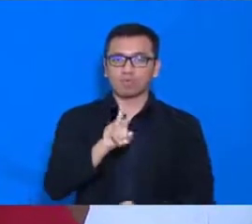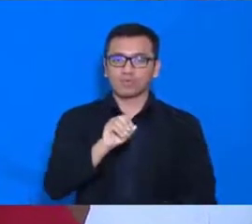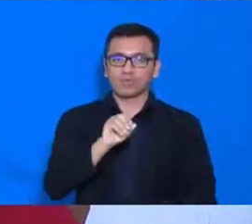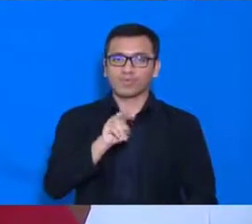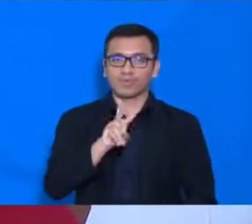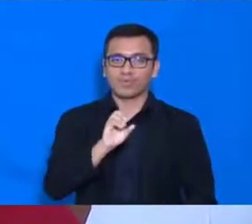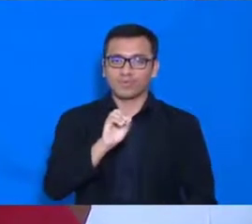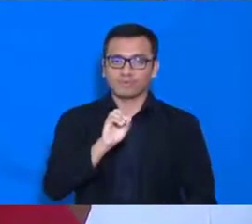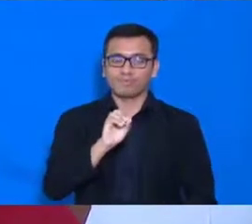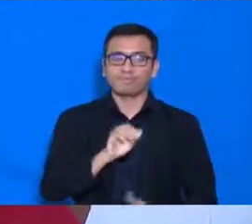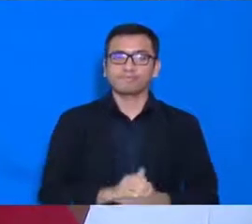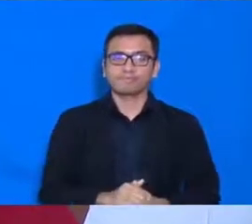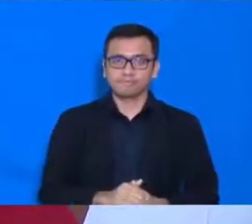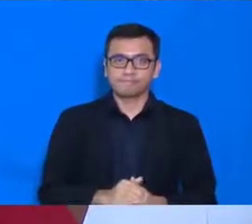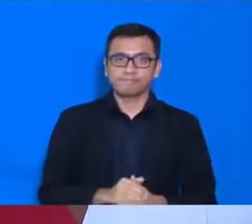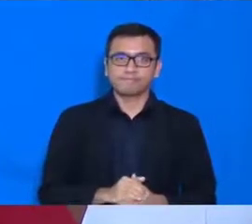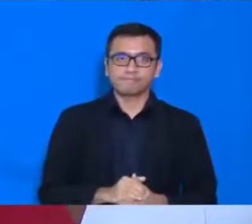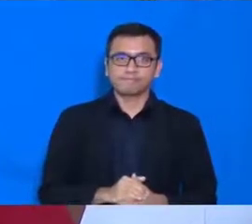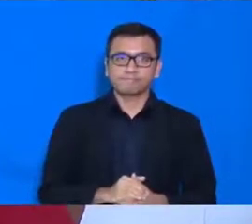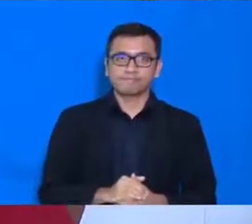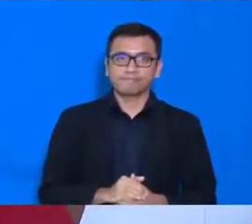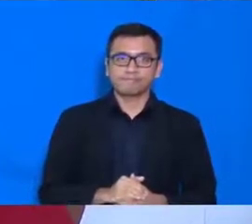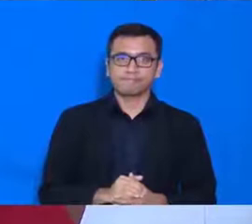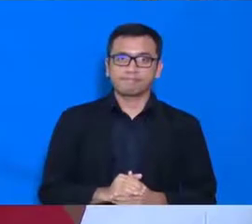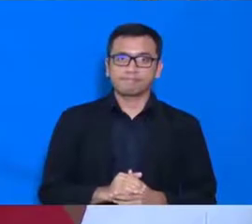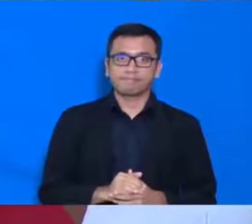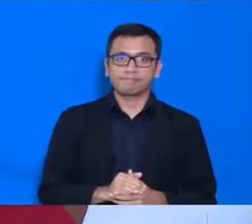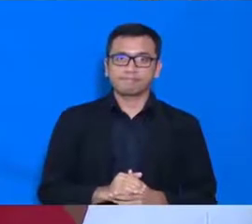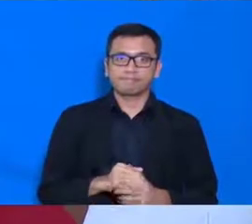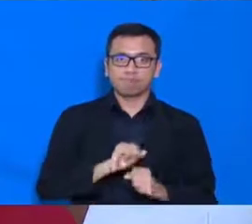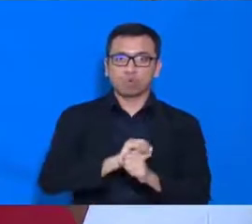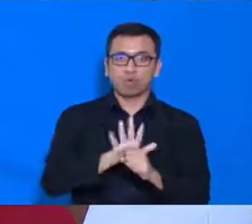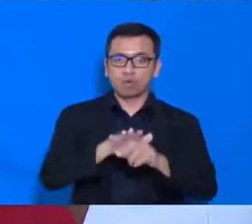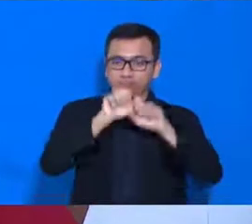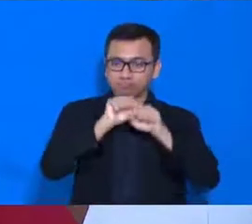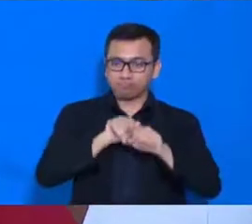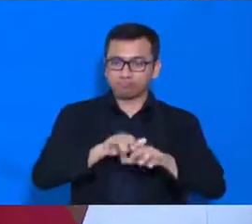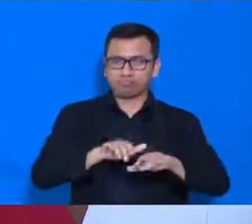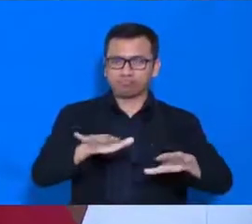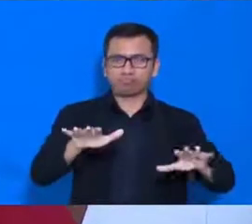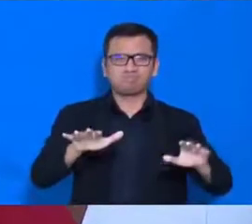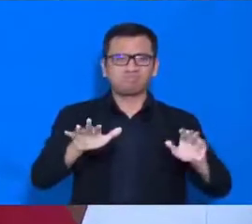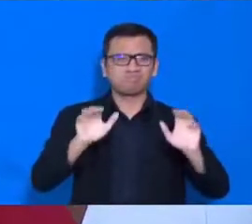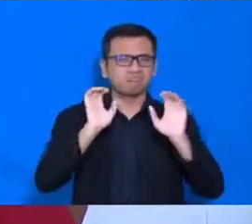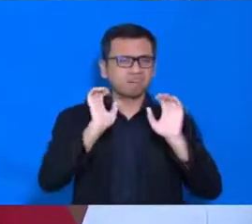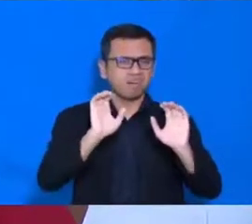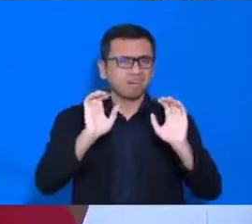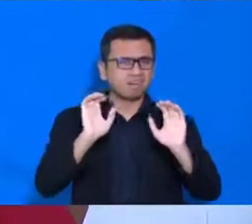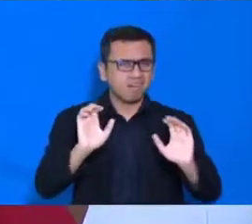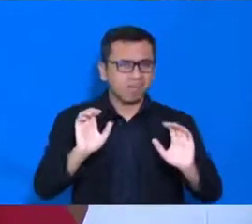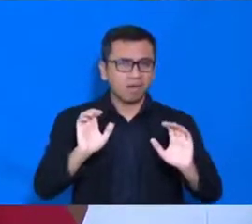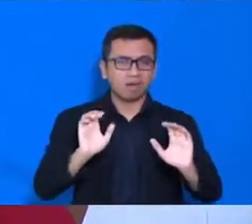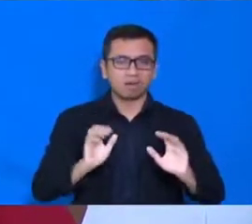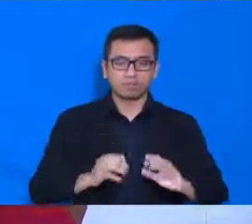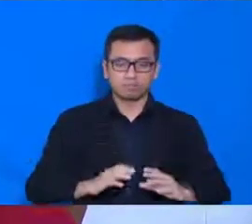virus COVID-19 masih sangat mengkhawatirkan. Secara global,